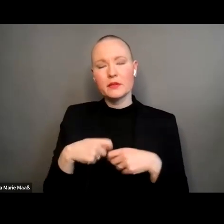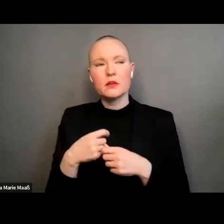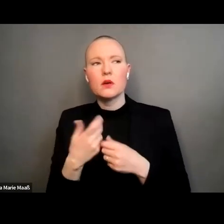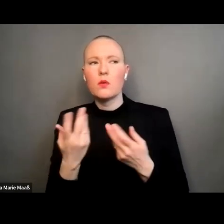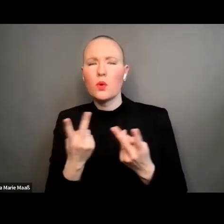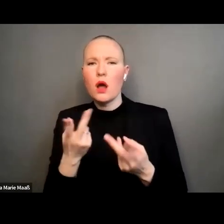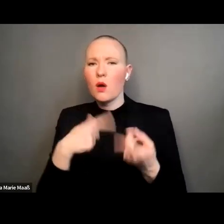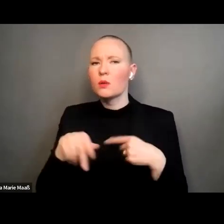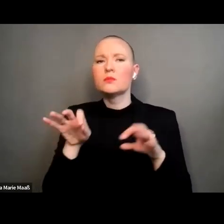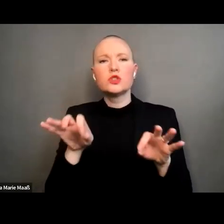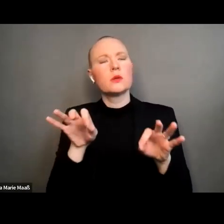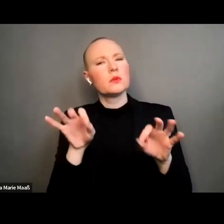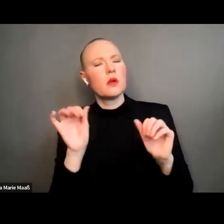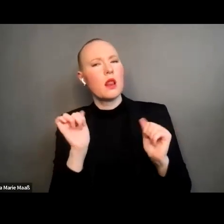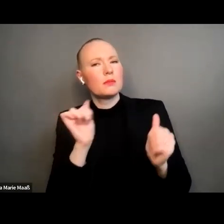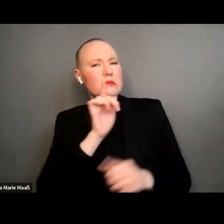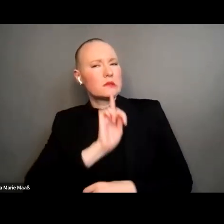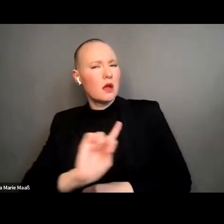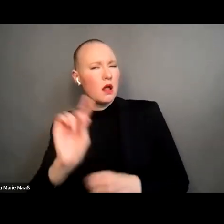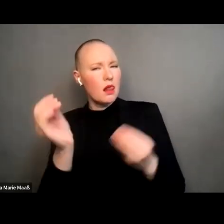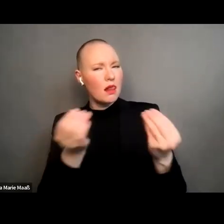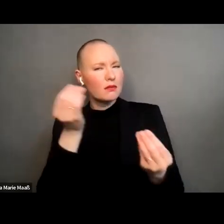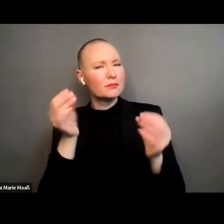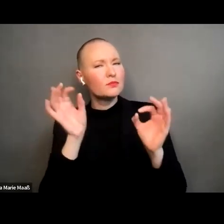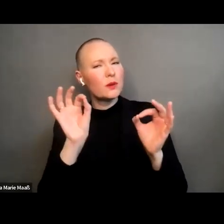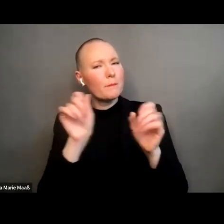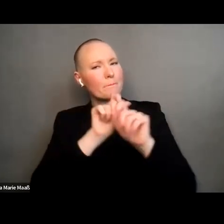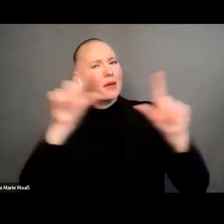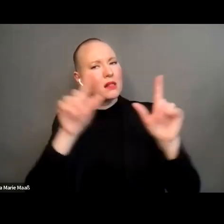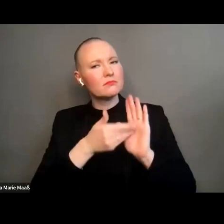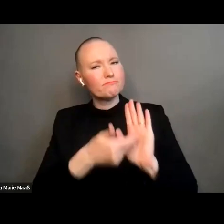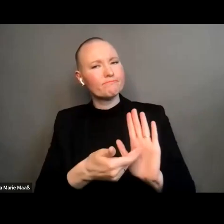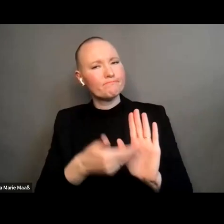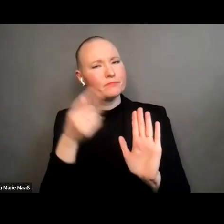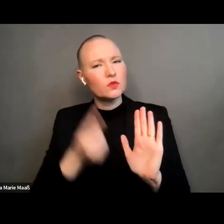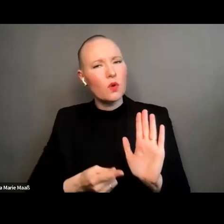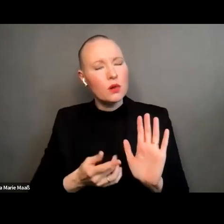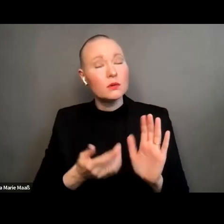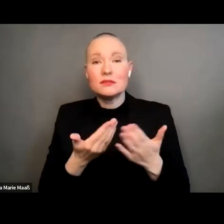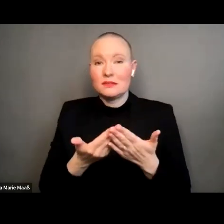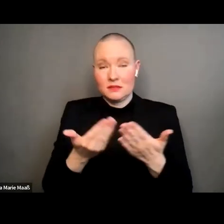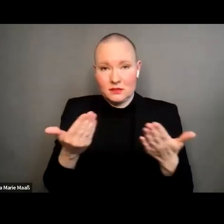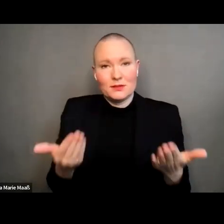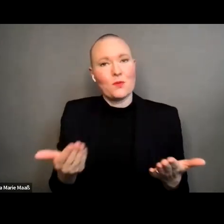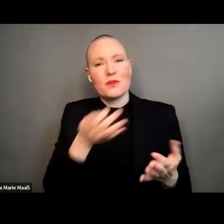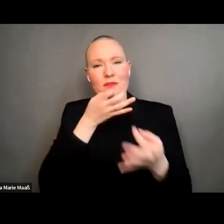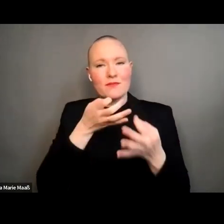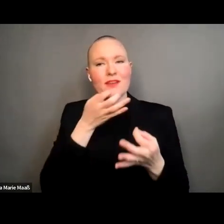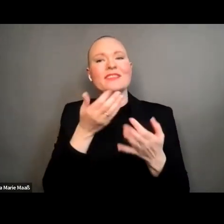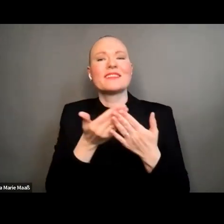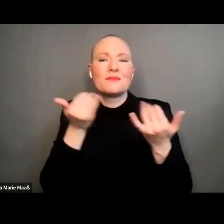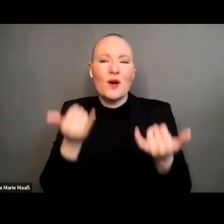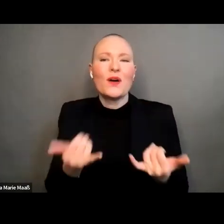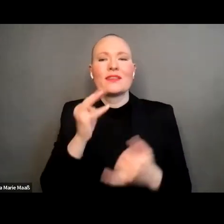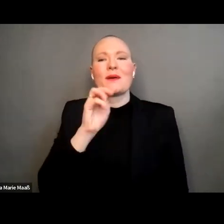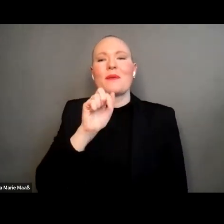bestimmtes verkörpern soll und genau wegen solchen fragen ist mareike fenja bau heute hier